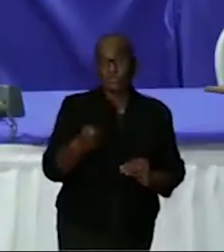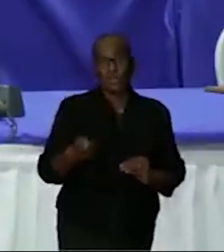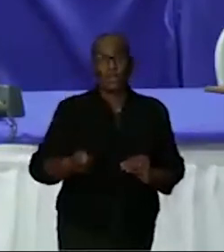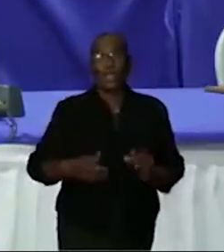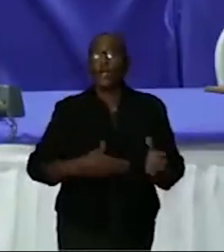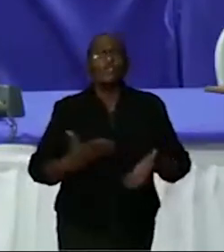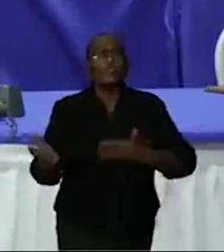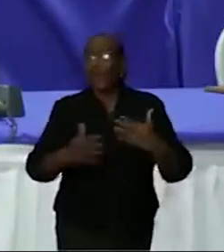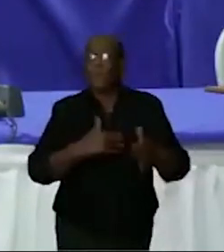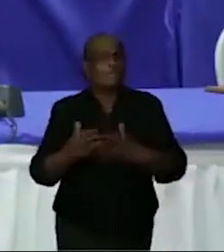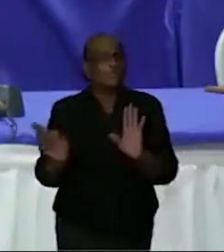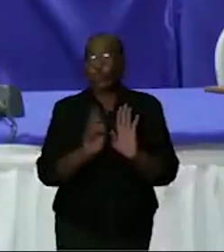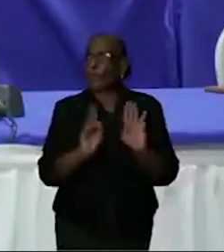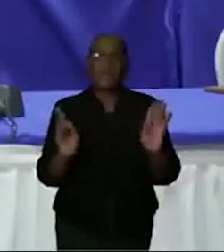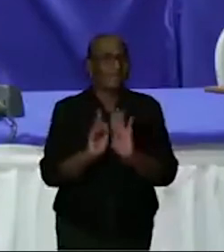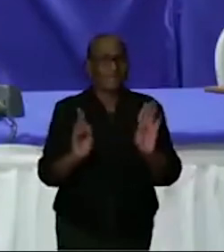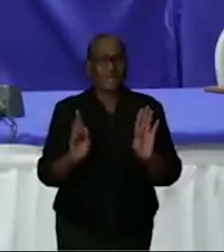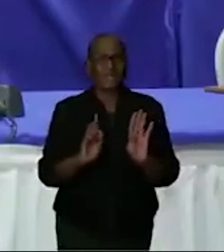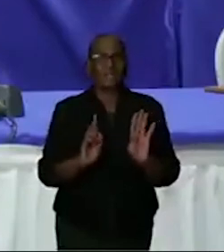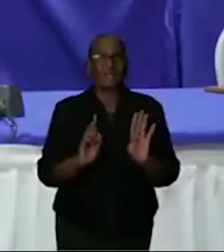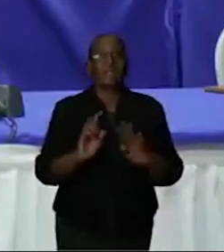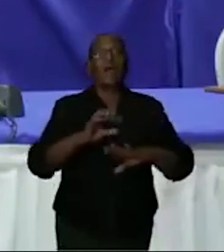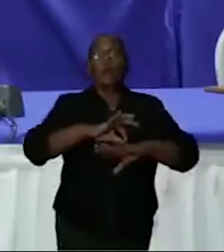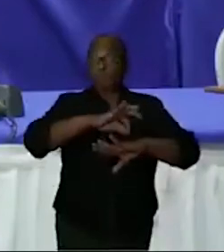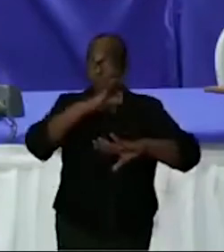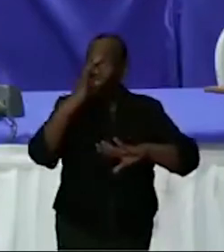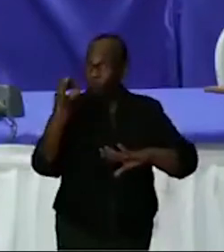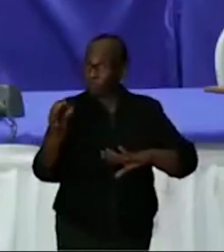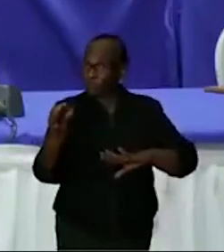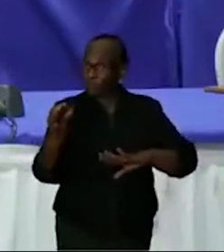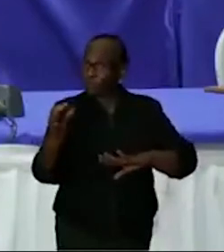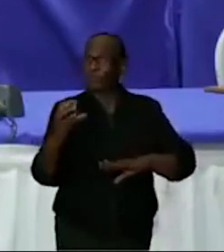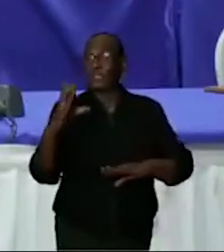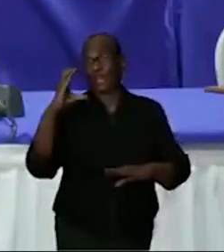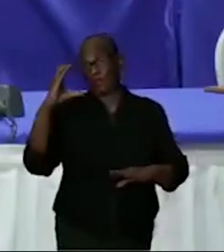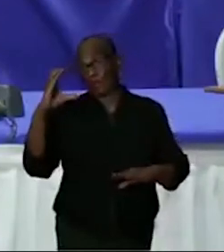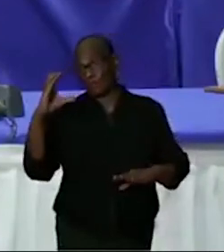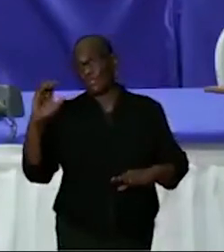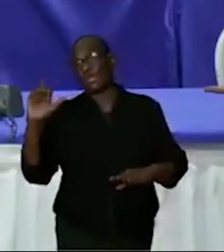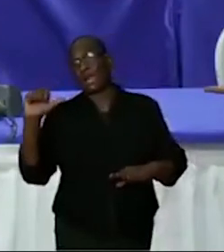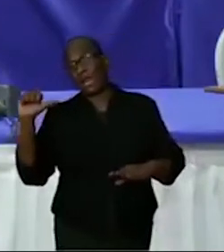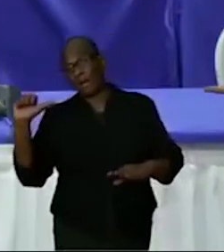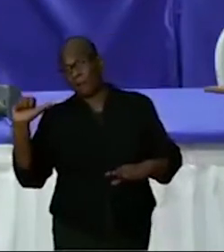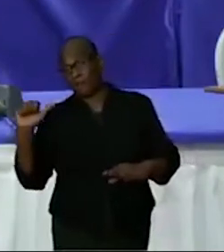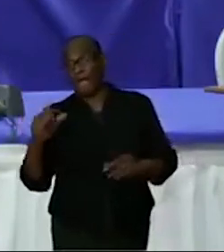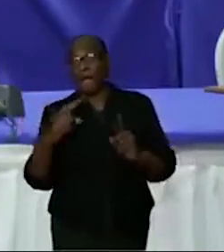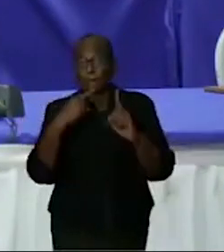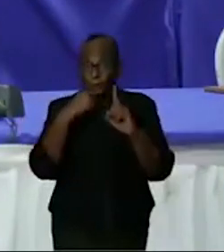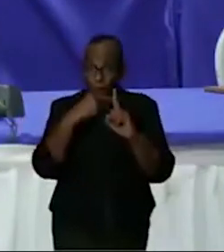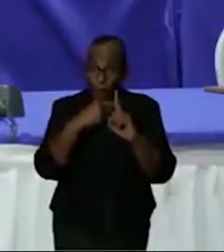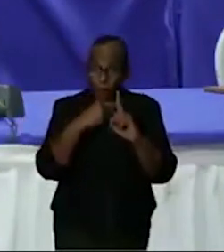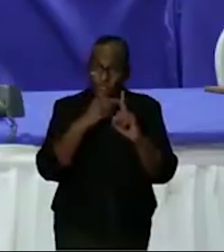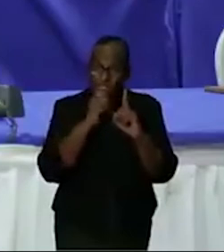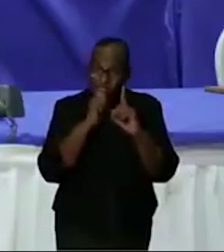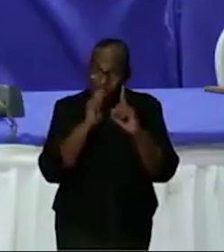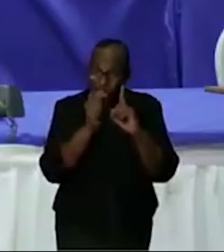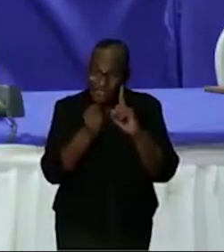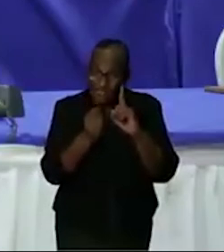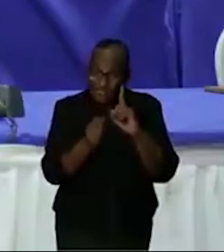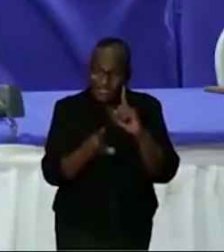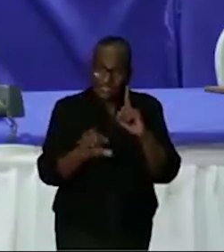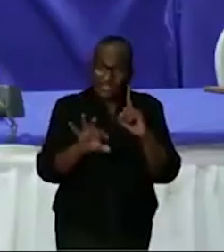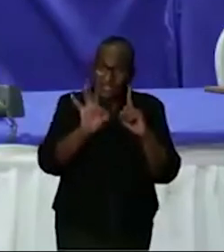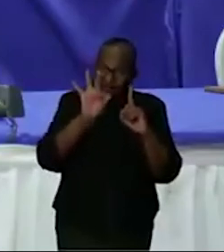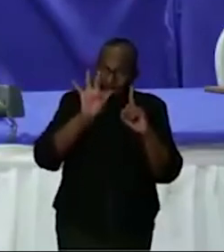volksgezondheid en consulaire zaken positief advies hebben gegeven dat